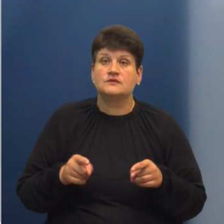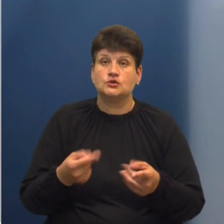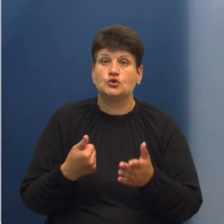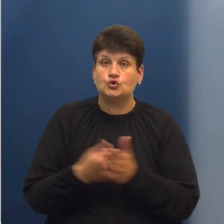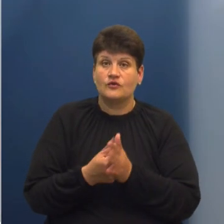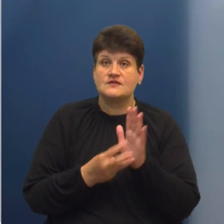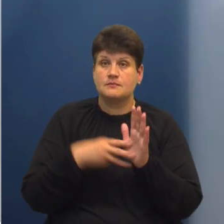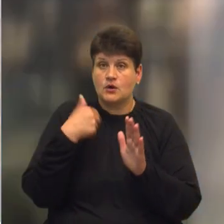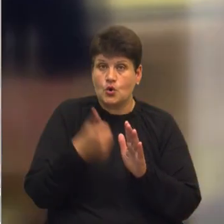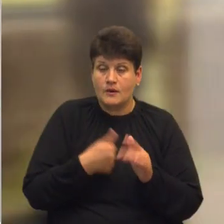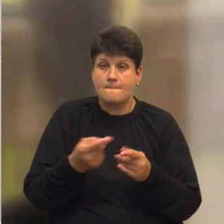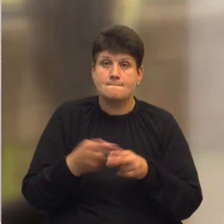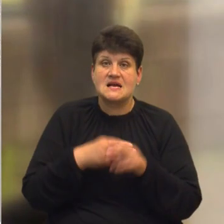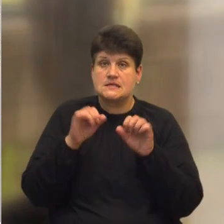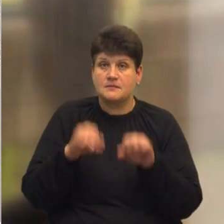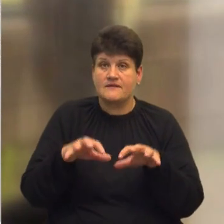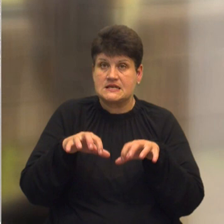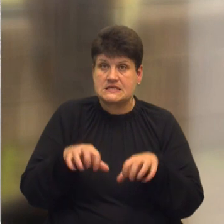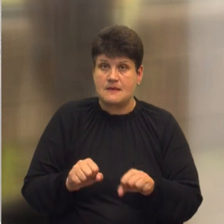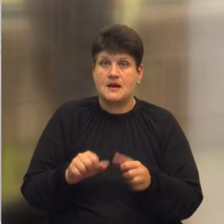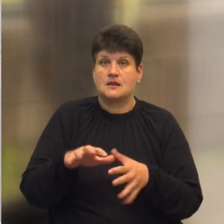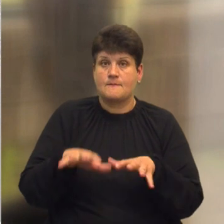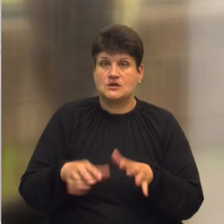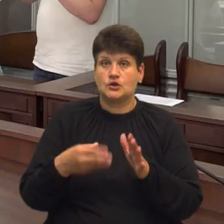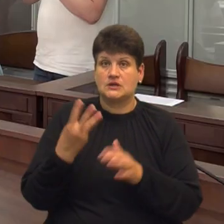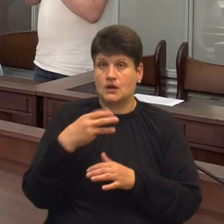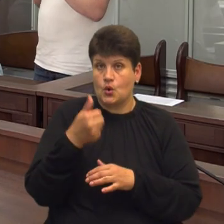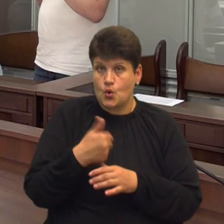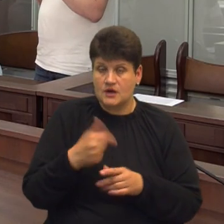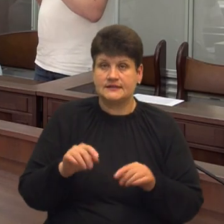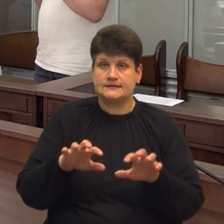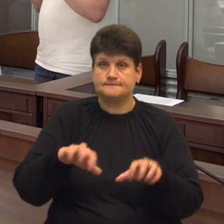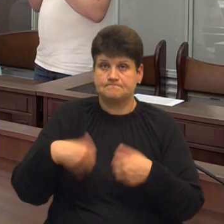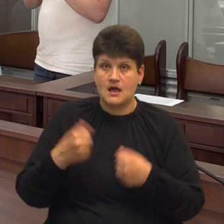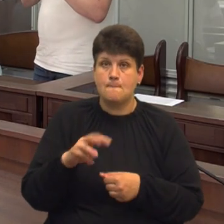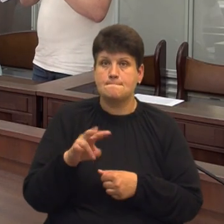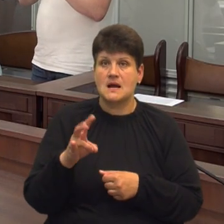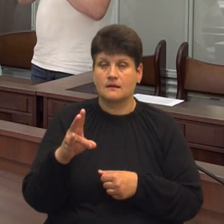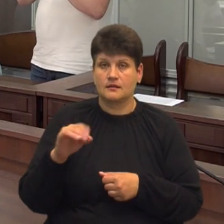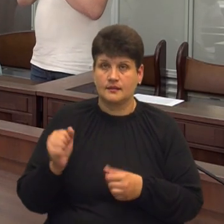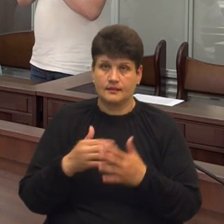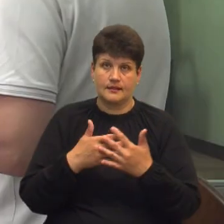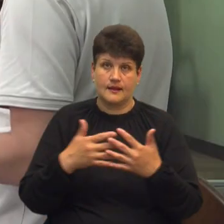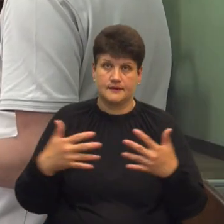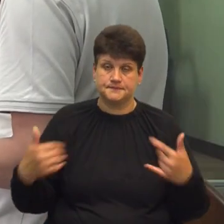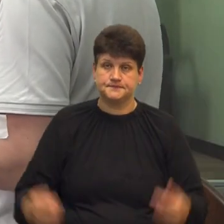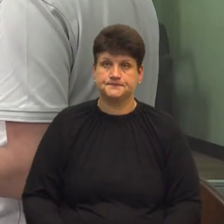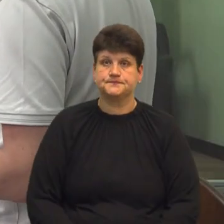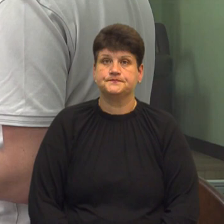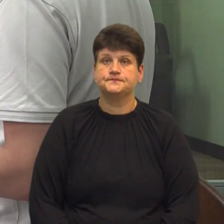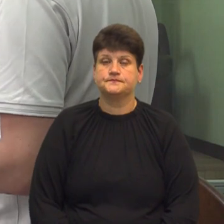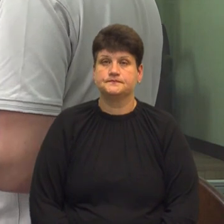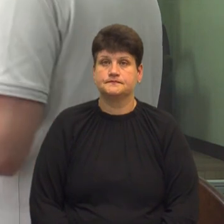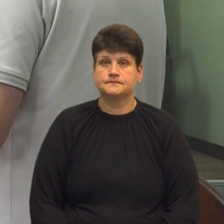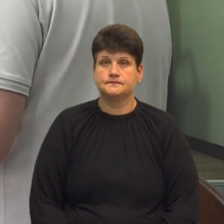років з позбавленням права обіймати певні посади до трьох років та конфіскацію майна. Дар'я Неметіан-Золбін, Богдана Савицька, Богдан Заїка,